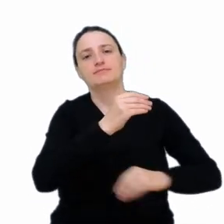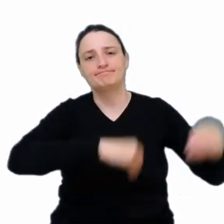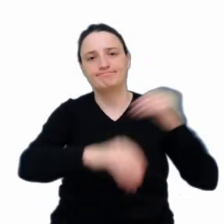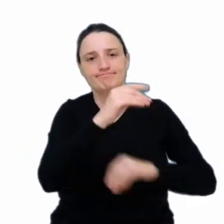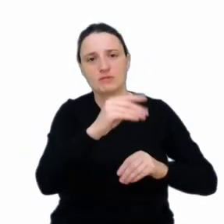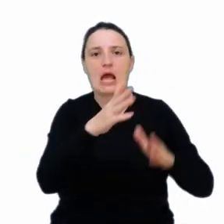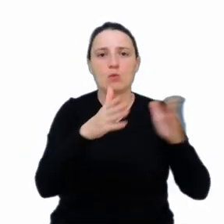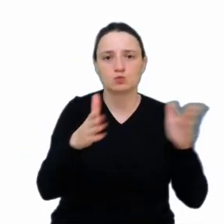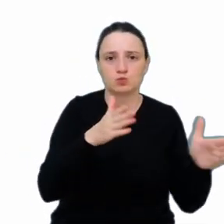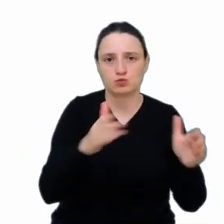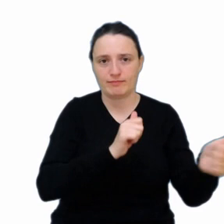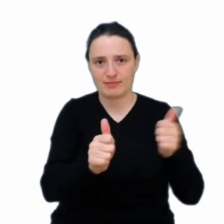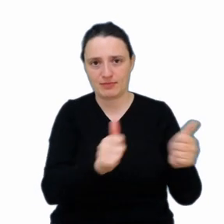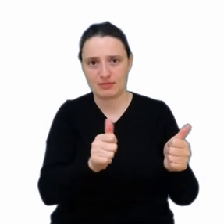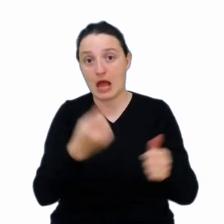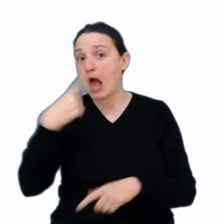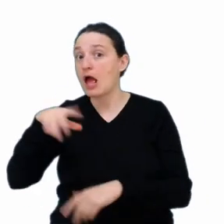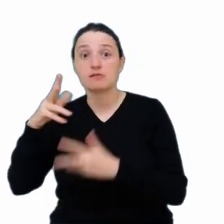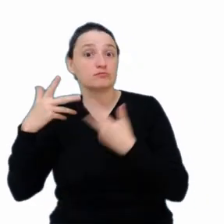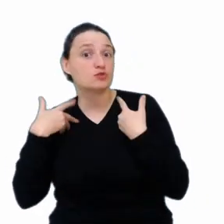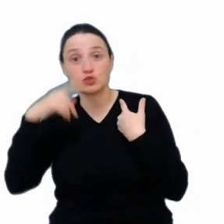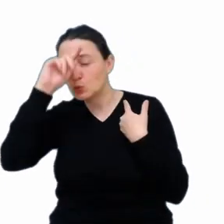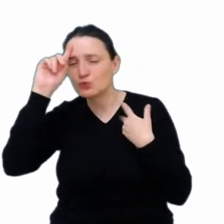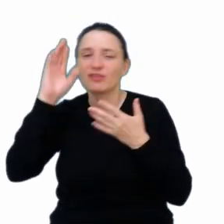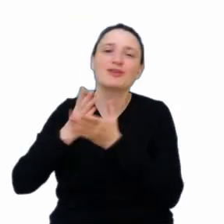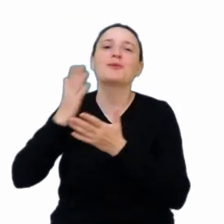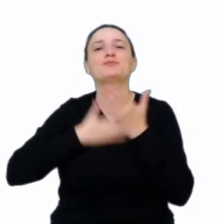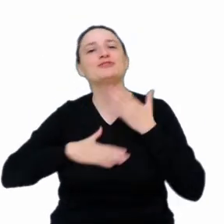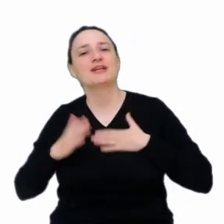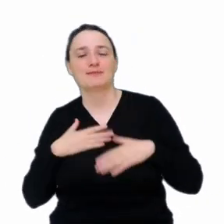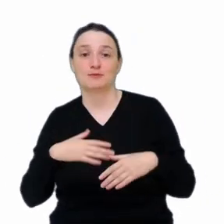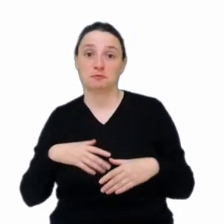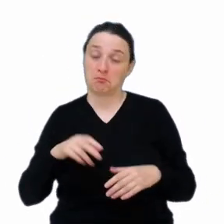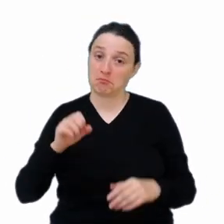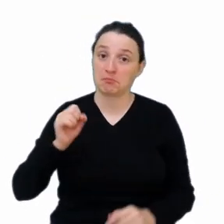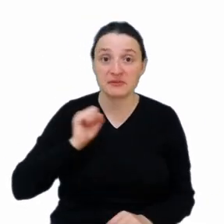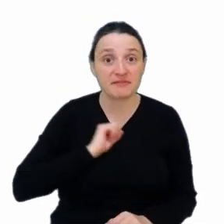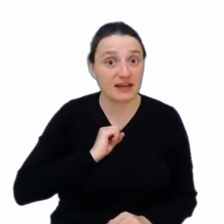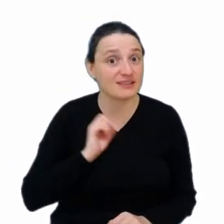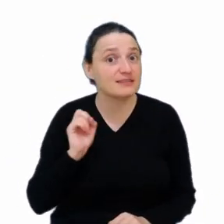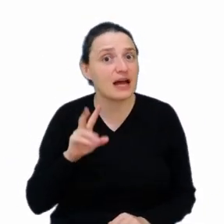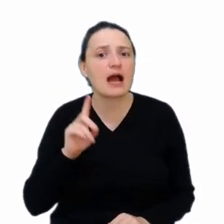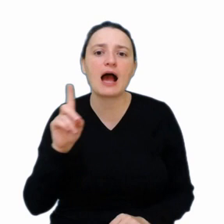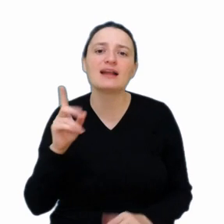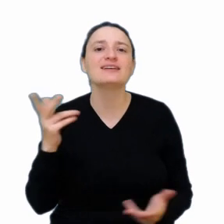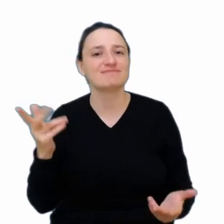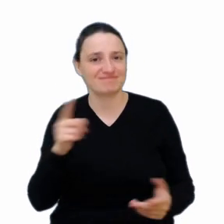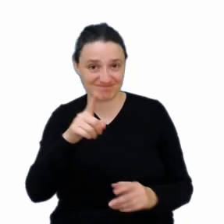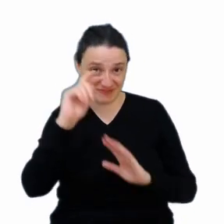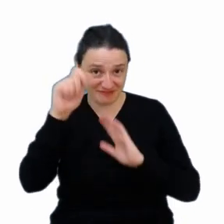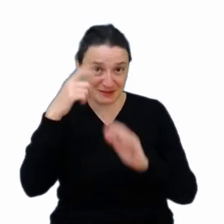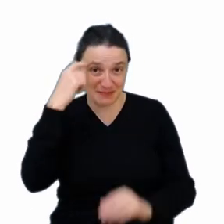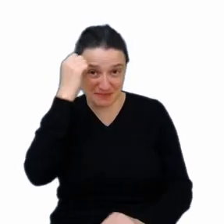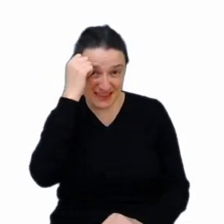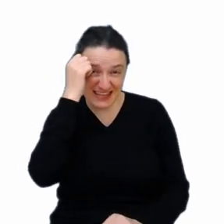ich egzystencja ogranicza się tego do samych przyjemności. Z jednej strony bardzo fajnie, no z drugiej strony, no sami Państwo pamiętacie z tego filmu, że nie do